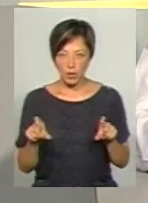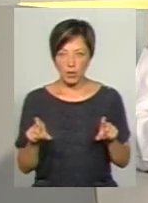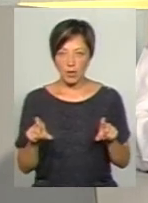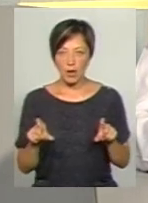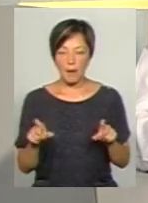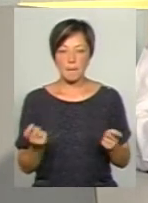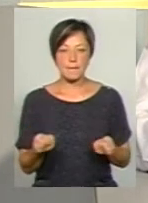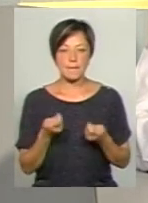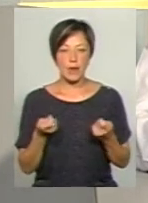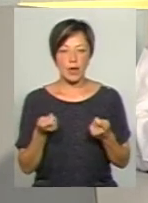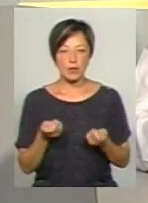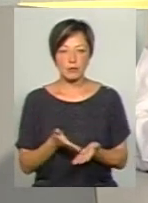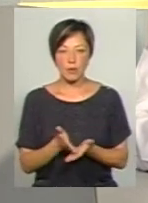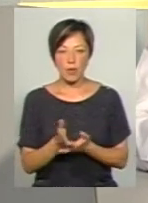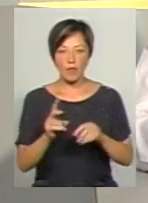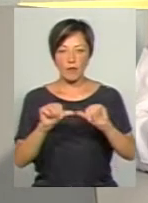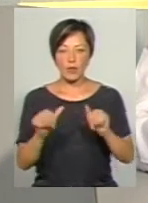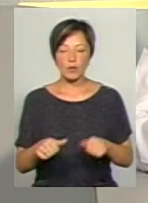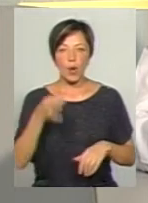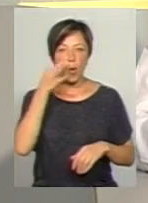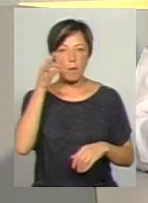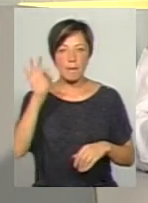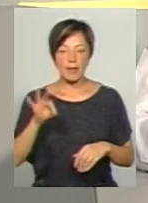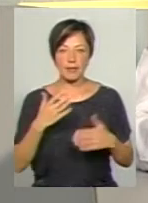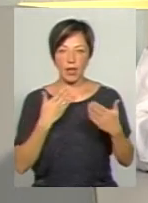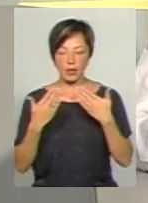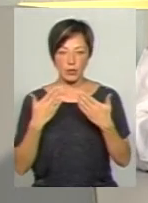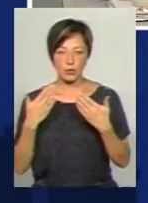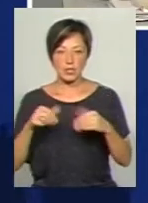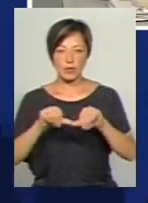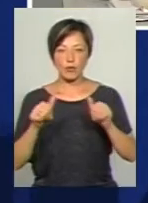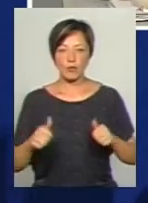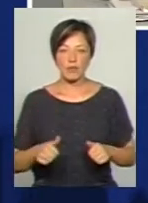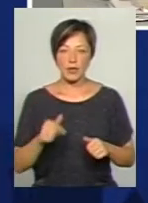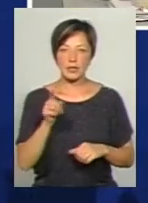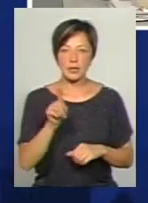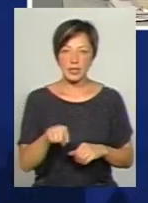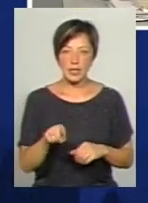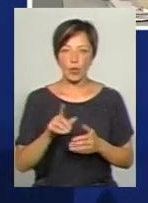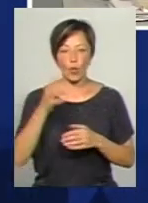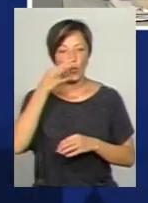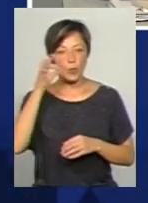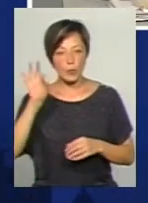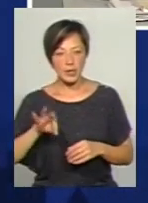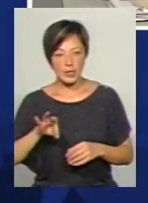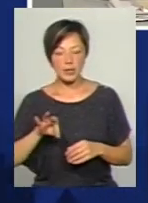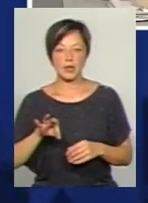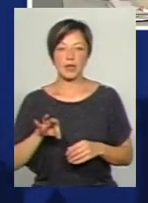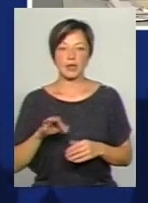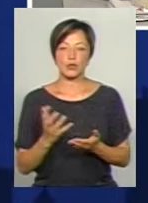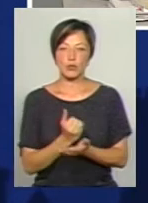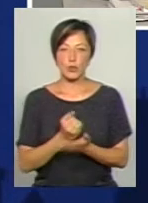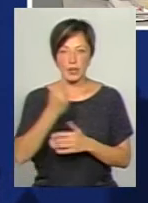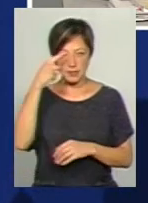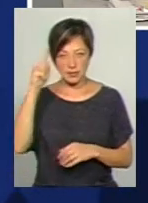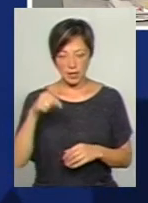мало спрямовані на формування компетентностей. Тобто на формування тих вмінь стосовно здобуття